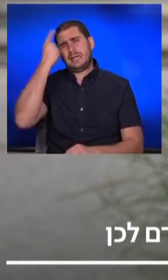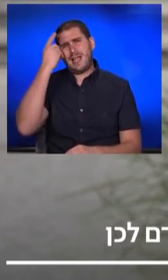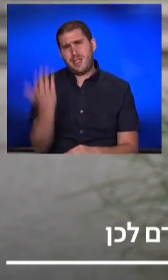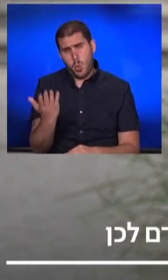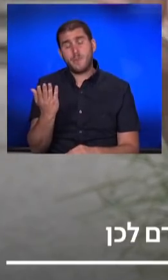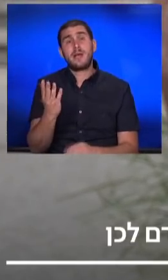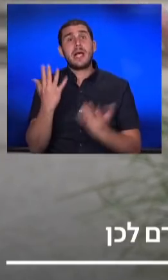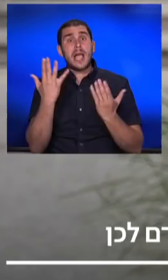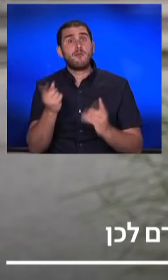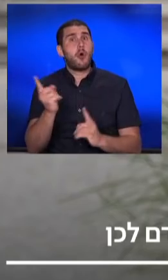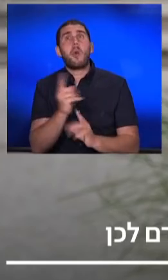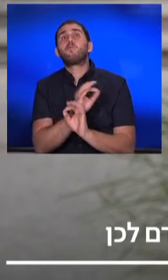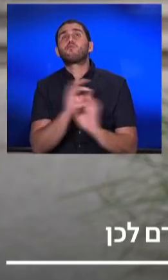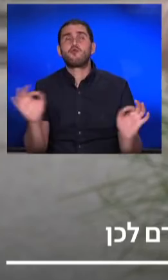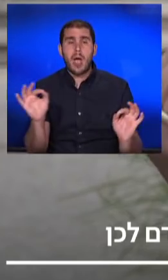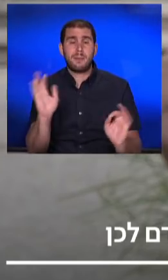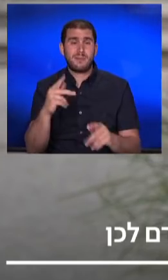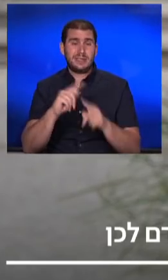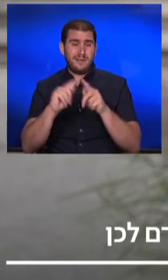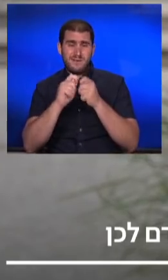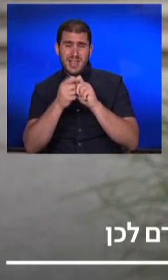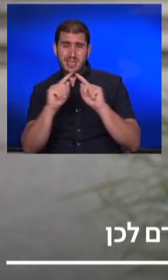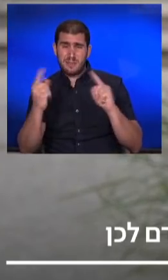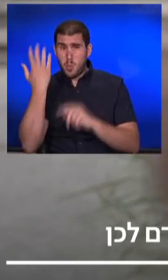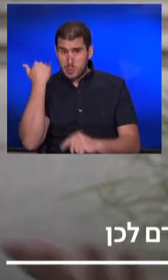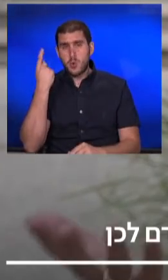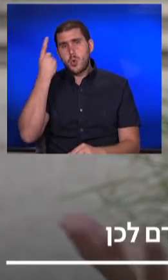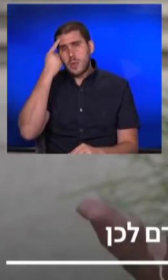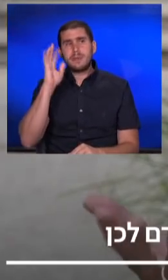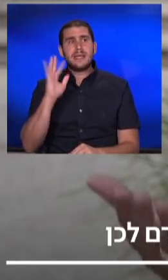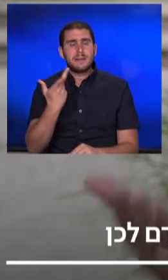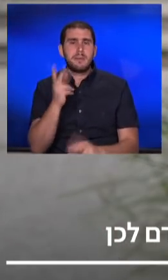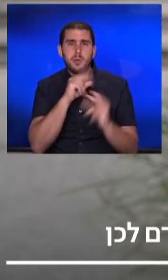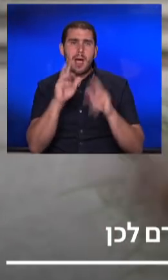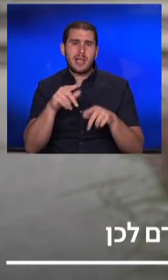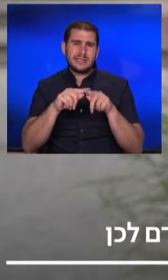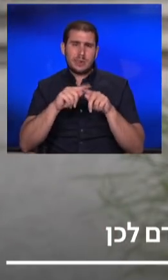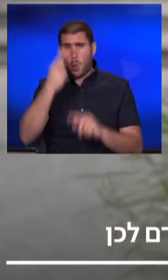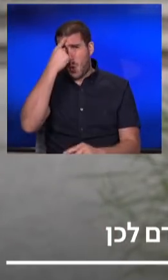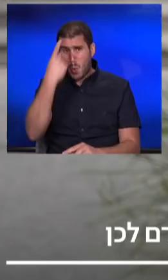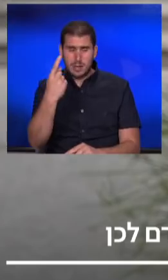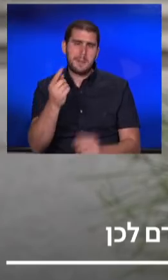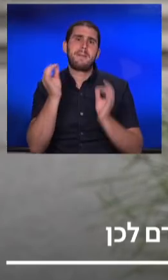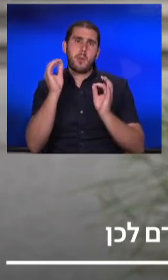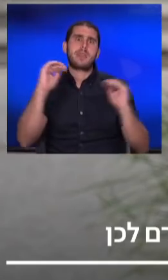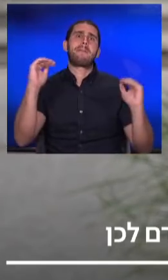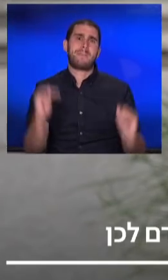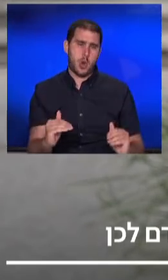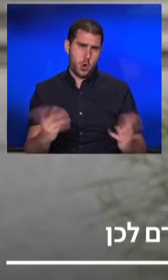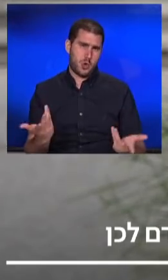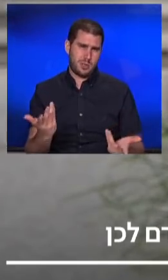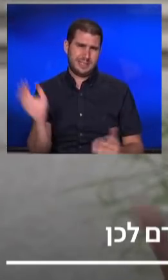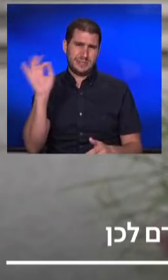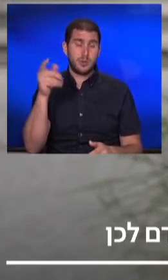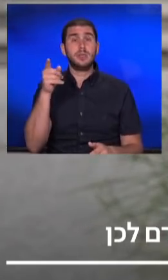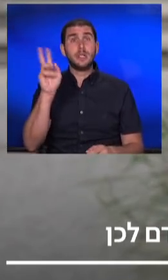ועד כמה שהוא לא מושלם כלפי הווריאנטים הקודמים, אנחנו יודעים שאם אנחנו מדברים על הווריאנט ההודי, הוא עוד פחות מושלם. זאת אומרת, יש